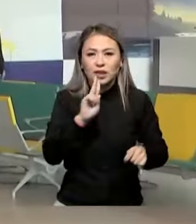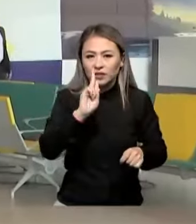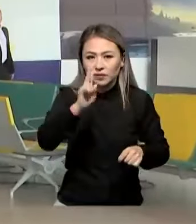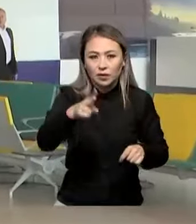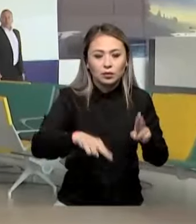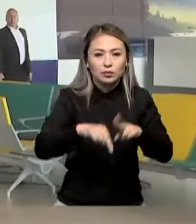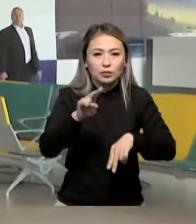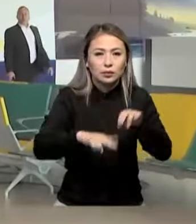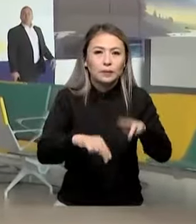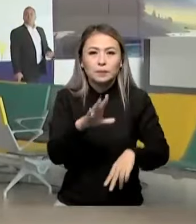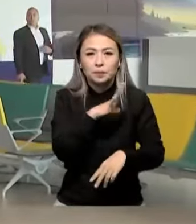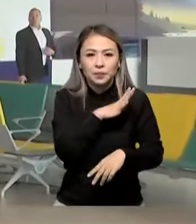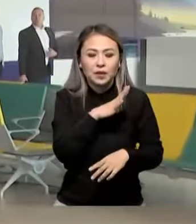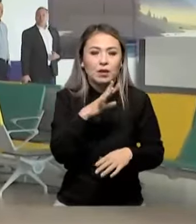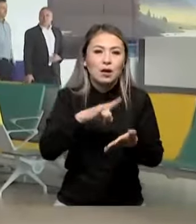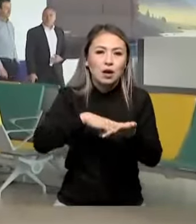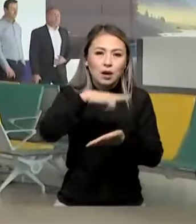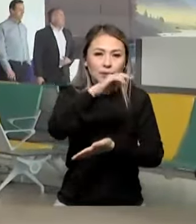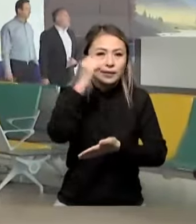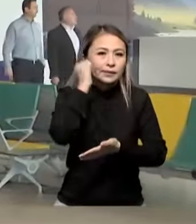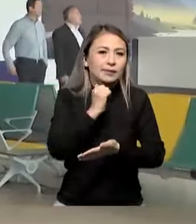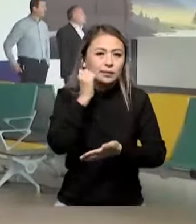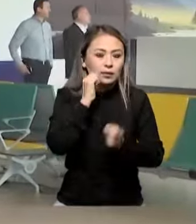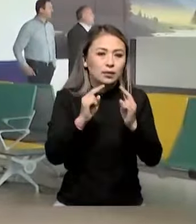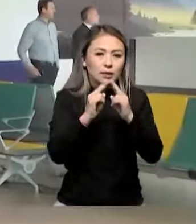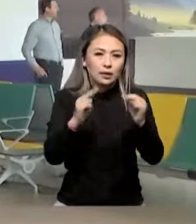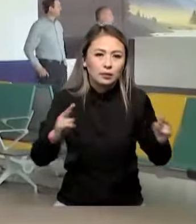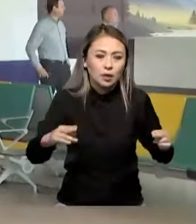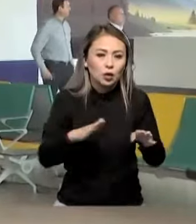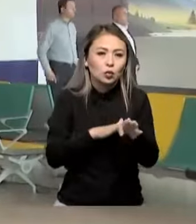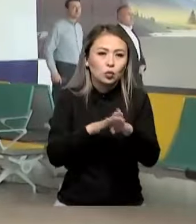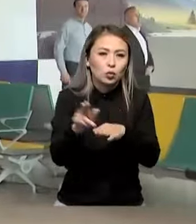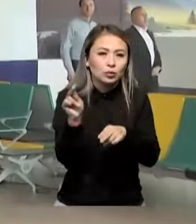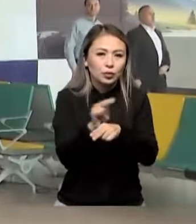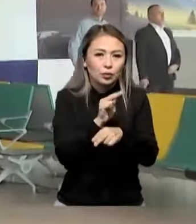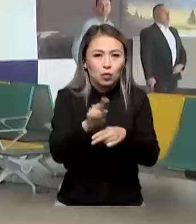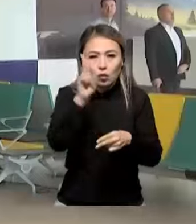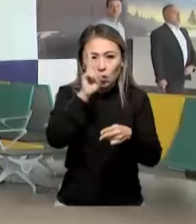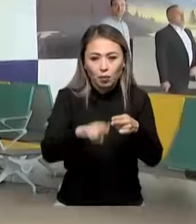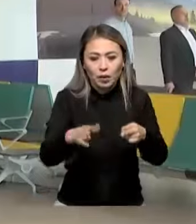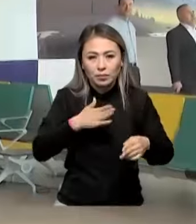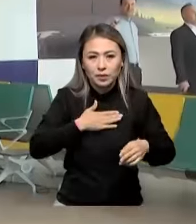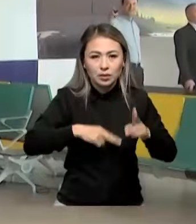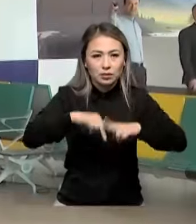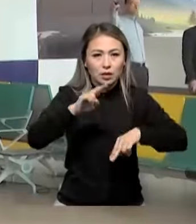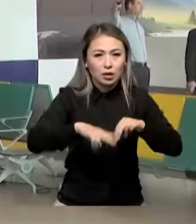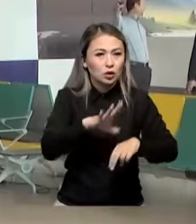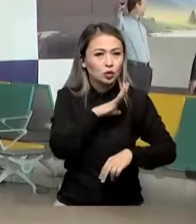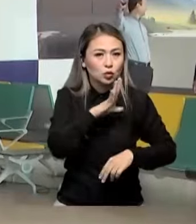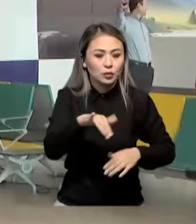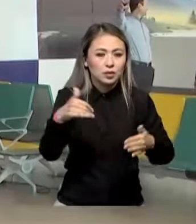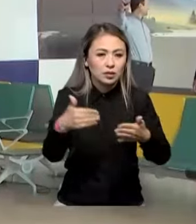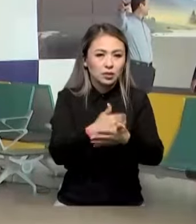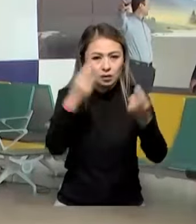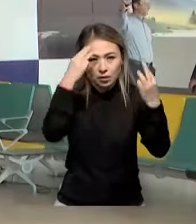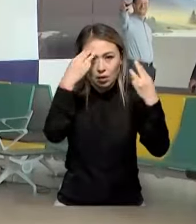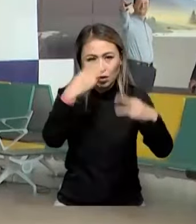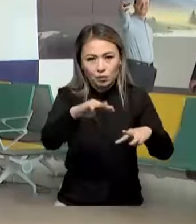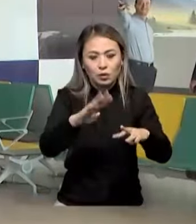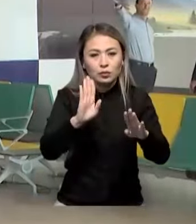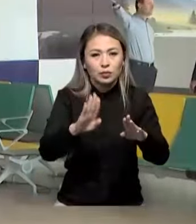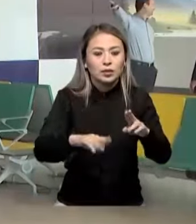салып шықтық. Ендігі де әуежайдың ескі ғимаратын толық жөндеуден өлтіземіз. Оны біз салған жоқпыз, бірақ заманауи нысанға